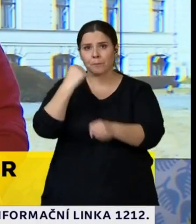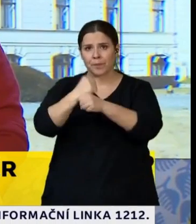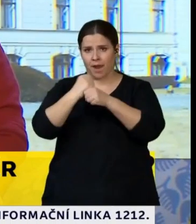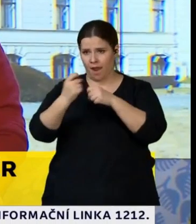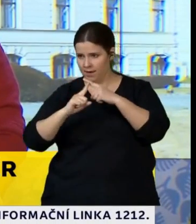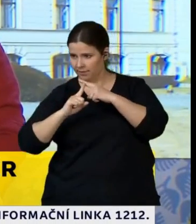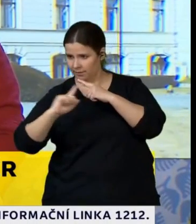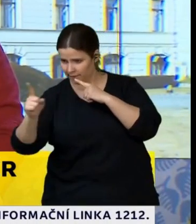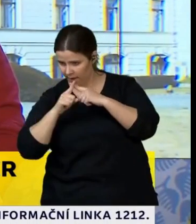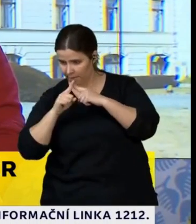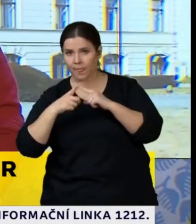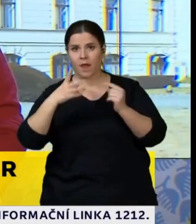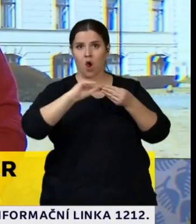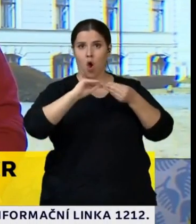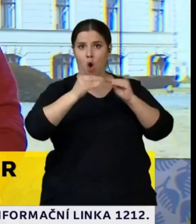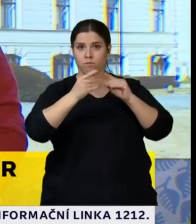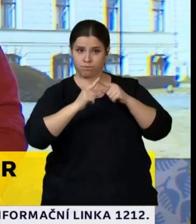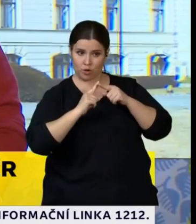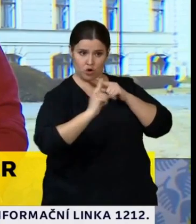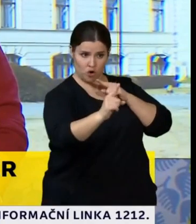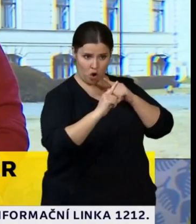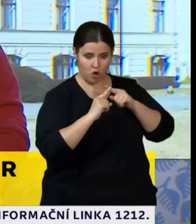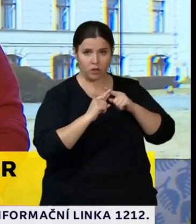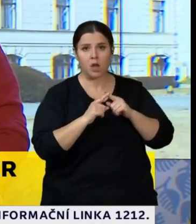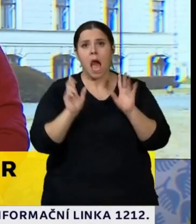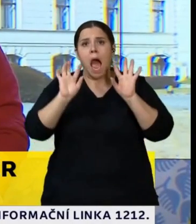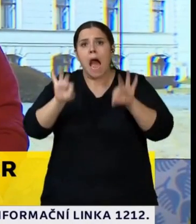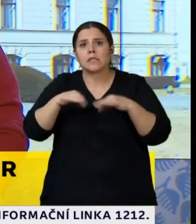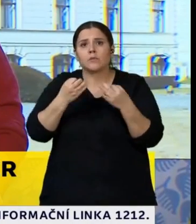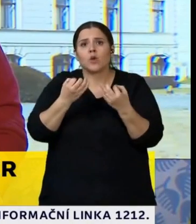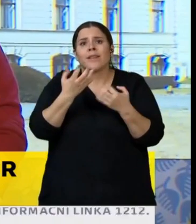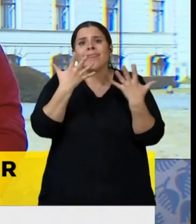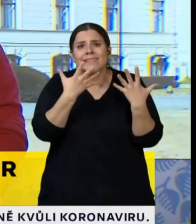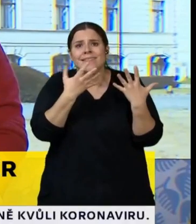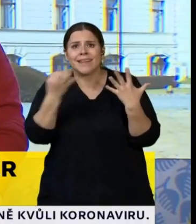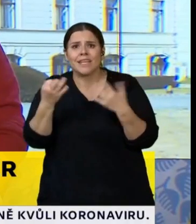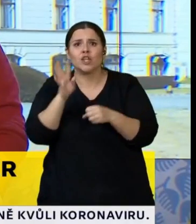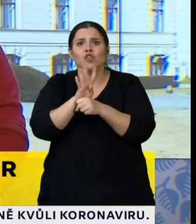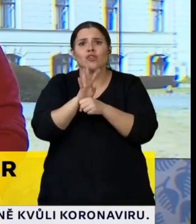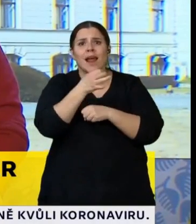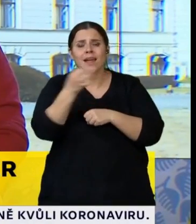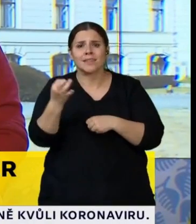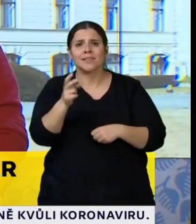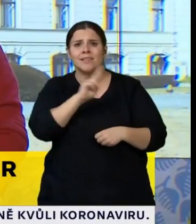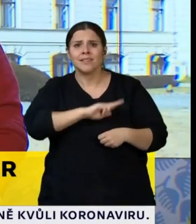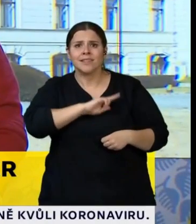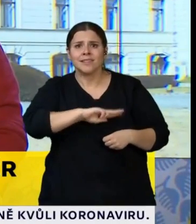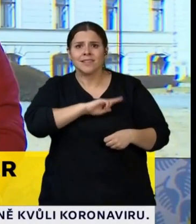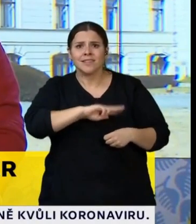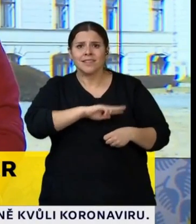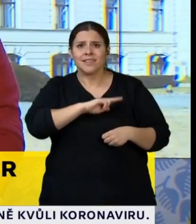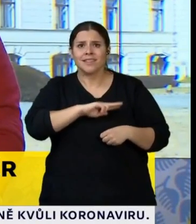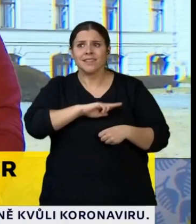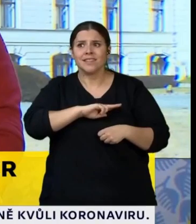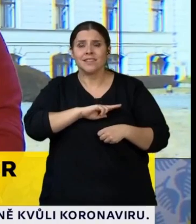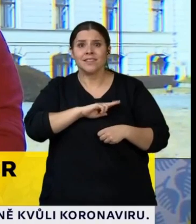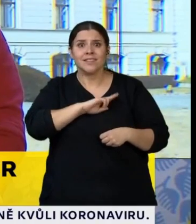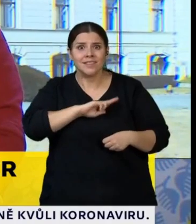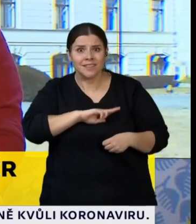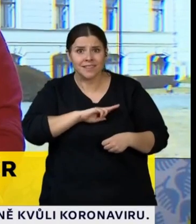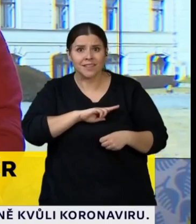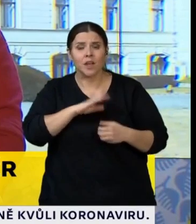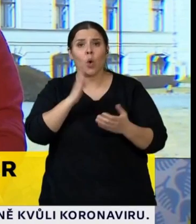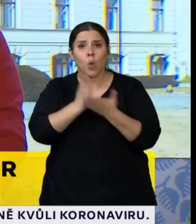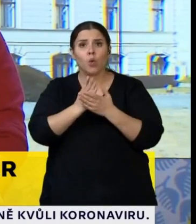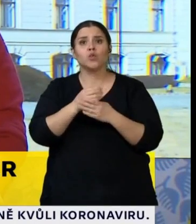nakoupit a že to prostě společně aspoň těch 10 dní nebo 14 dní vydržíme. Pokud to vydržíme, tak je tady šance na to, že ta křivka začne